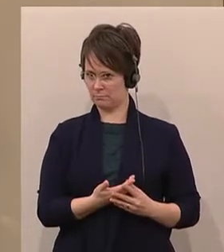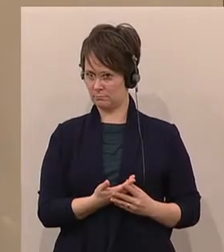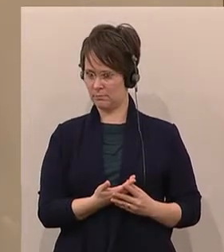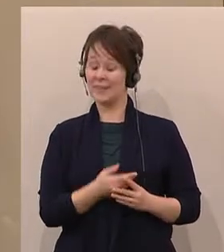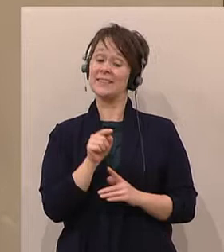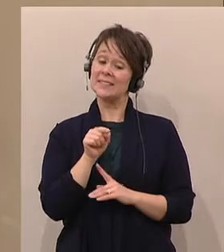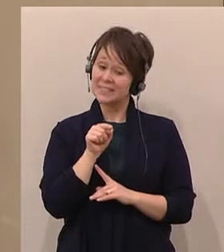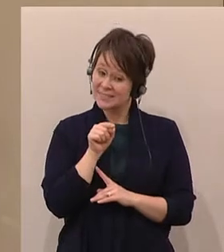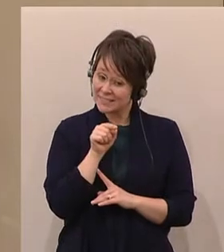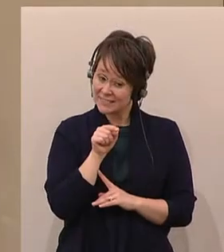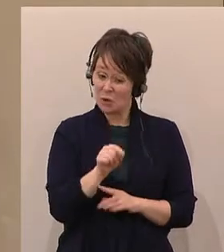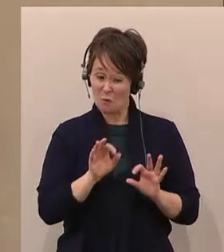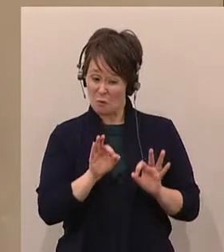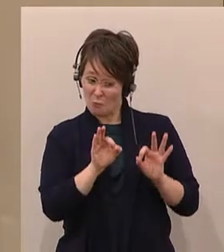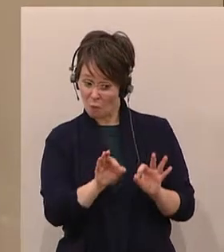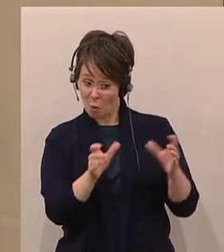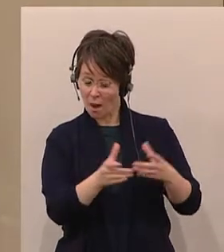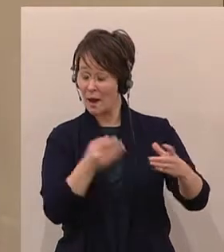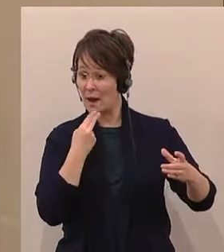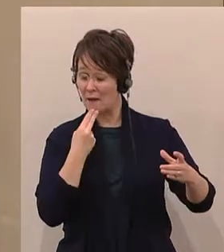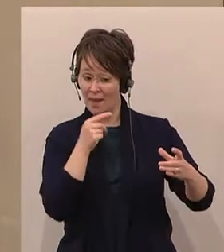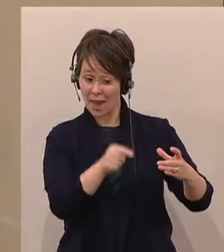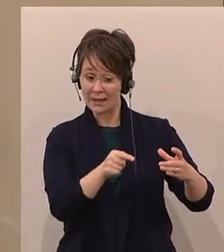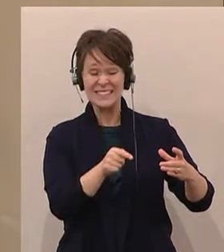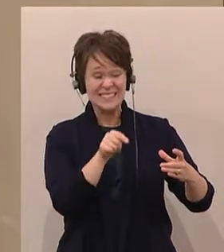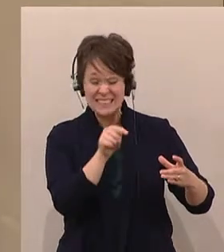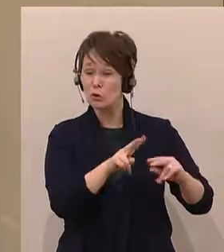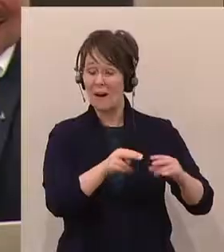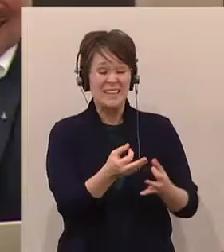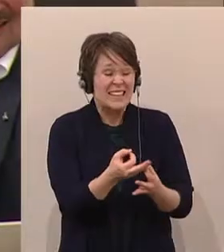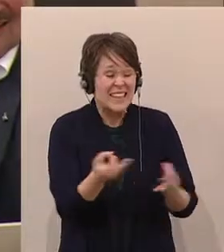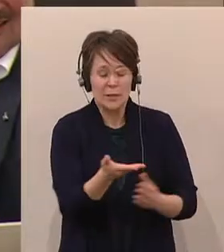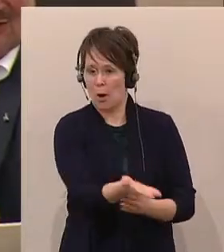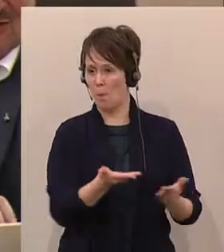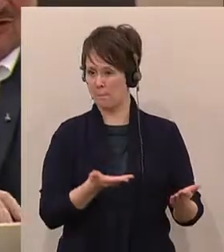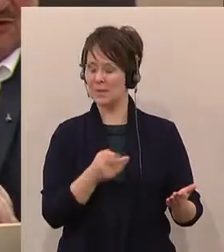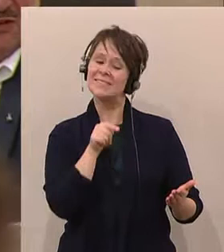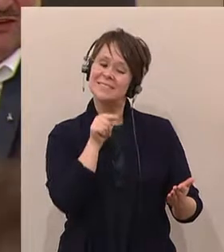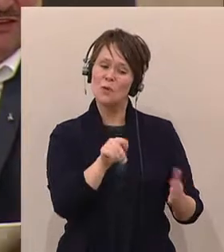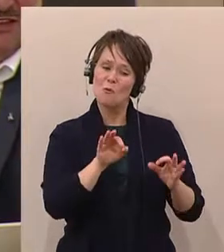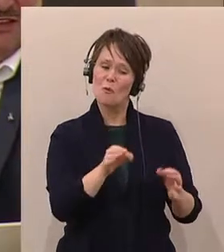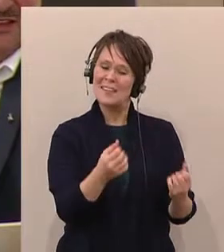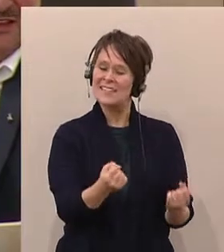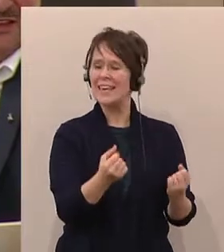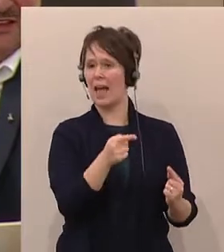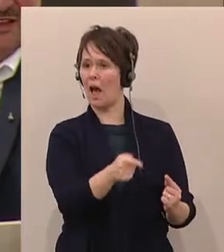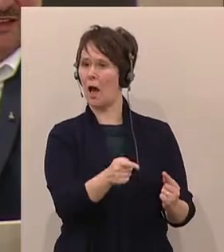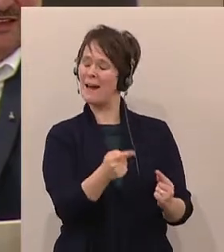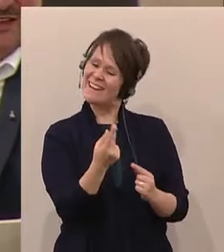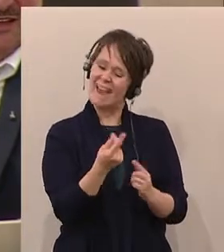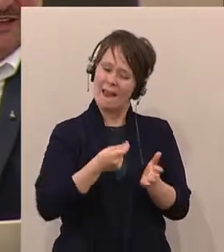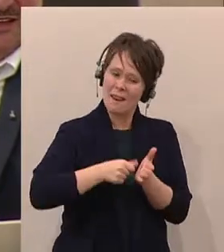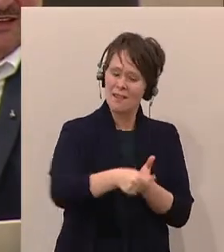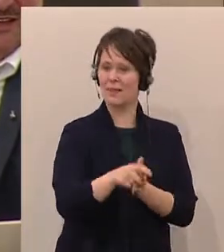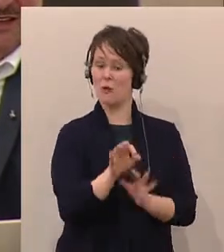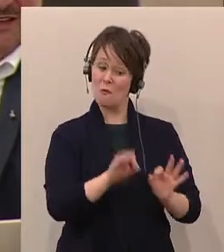diejenigen treffen sollte, die gar nichts bekommen und dass die abgesichert sind mit Geld für